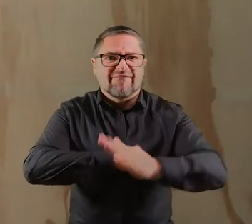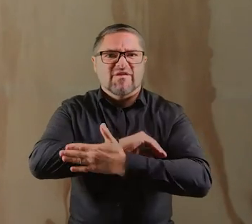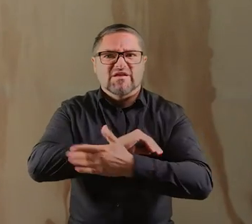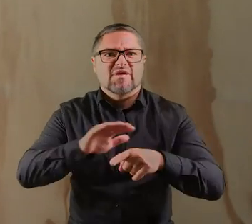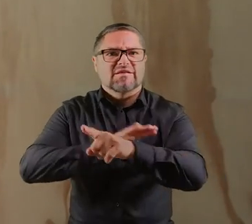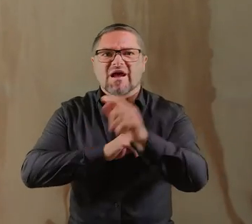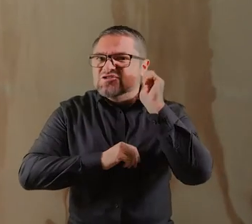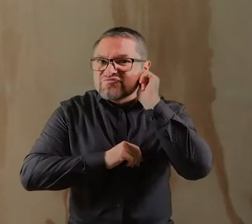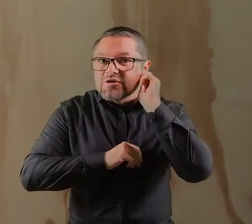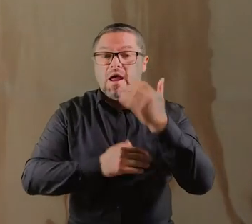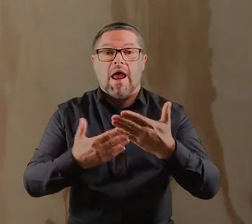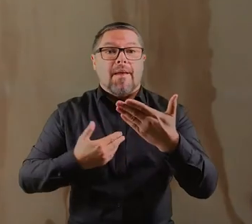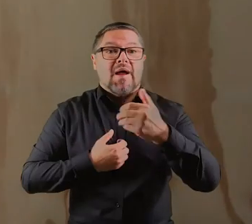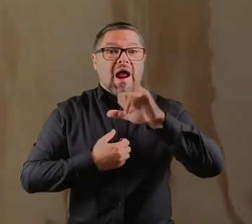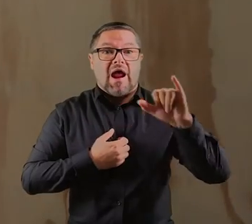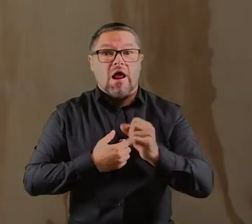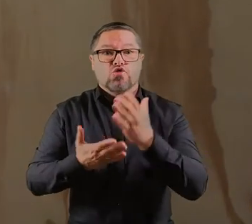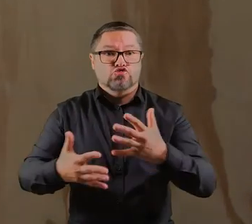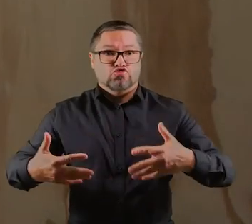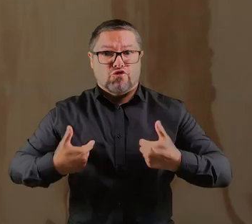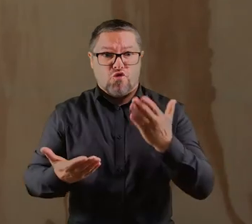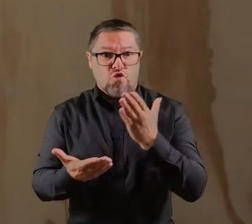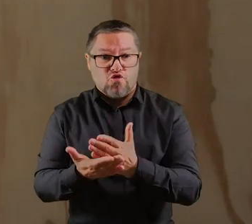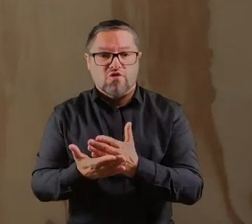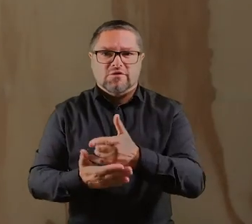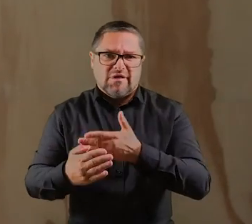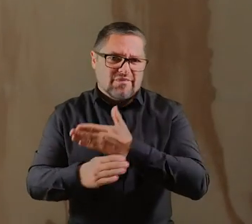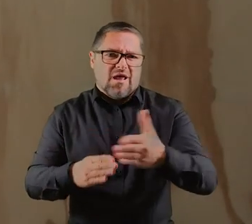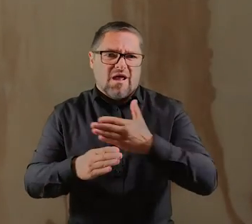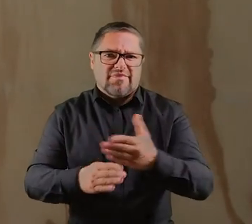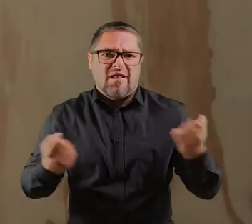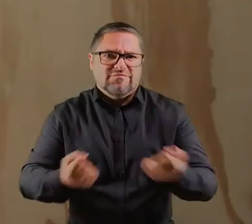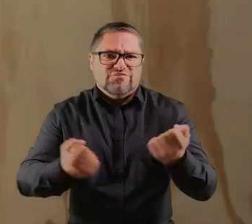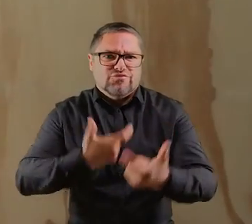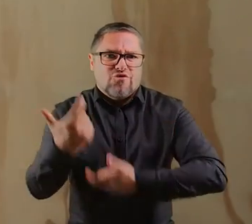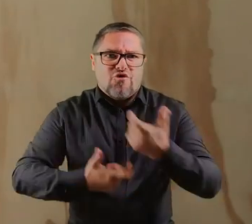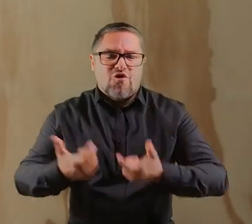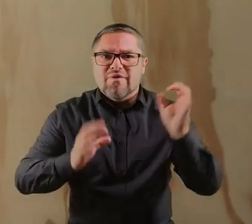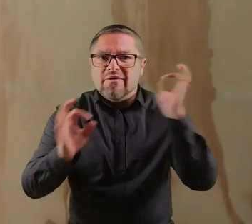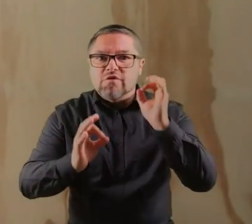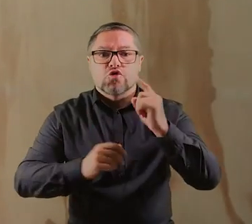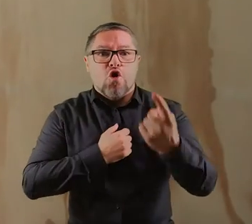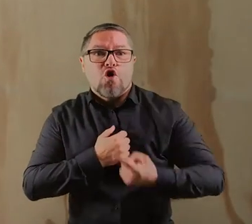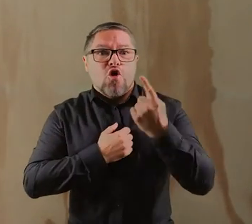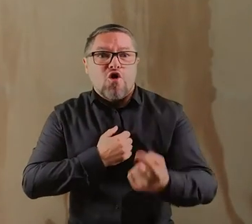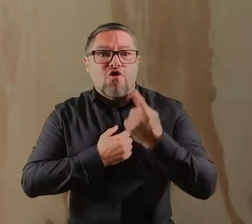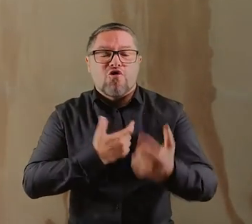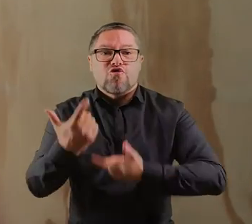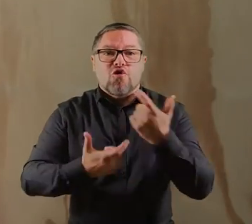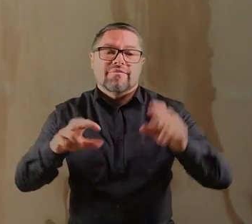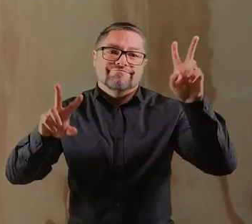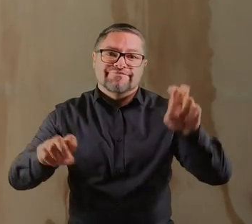sposób wesprzeć dziewczynkę. Natomiast kiedy Maja wyzdrowiała, uznali, że chcą tę akcję kontynuować i od tej pory, rok rocznie